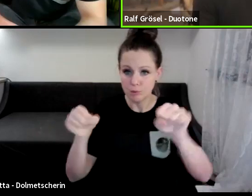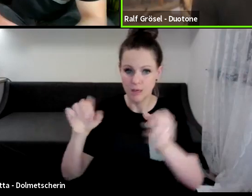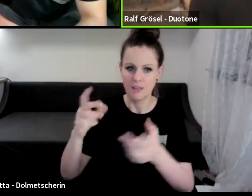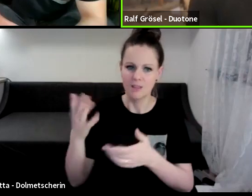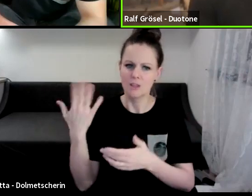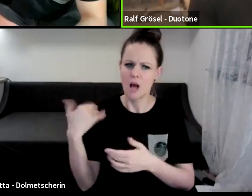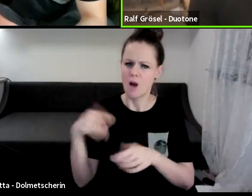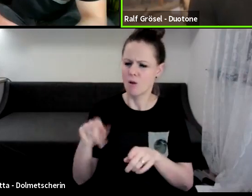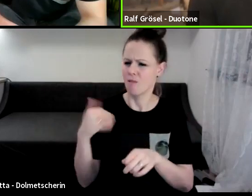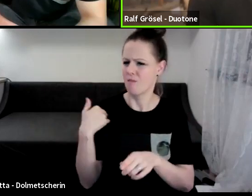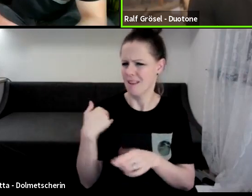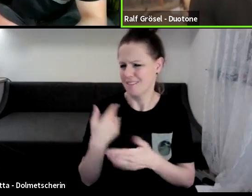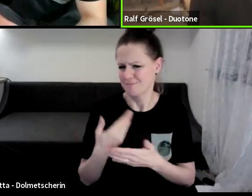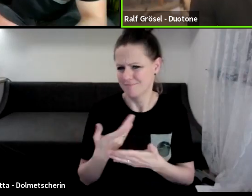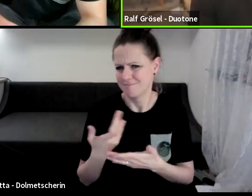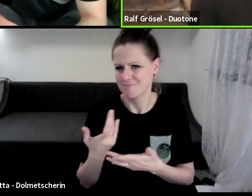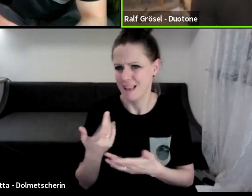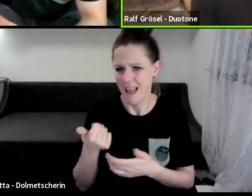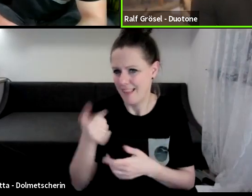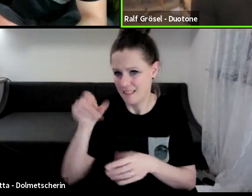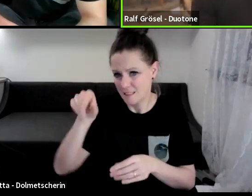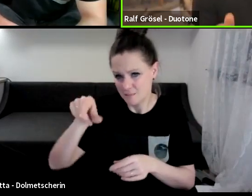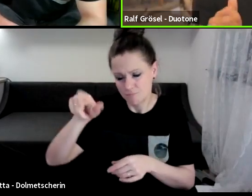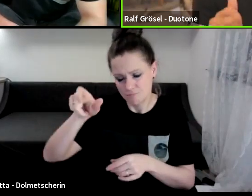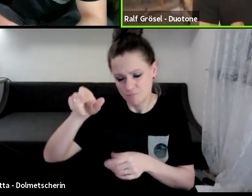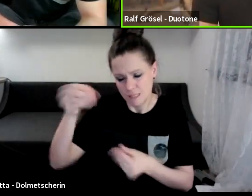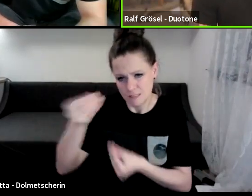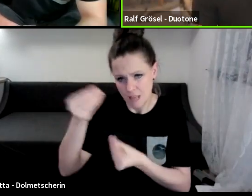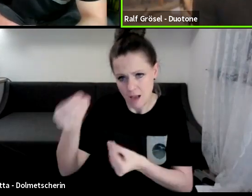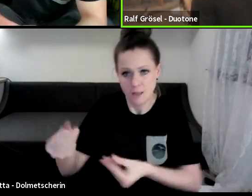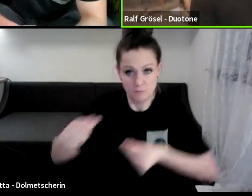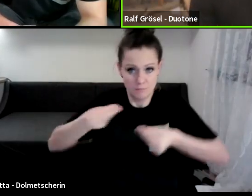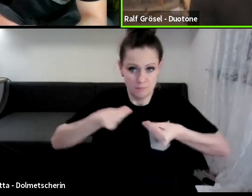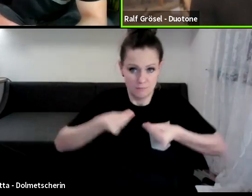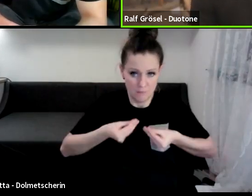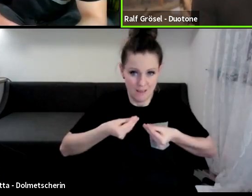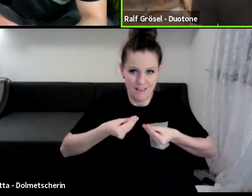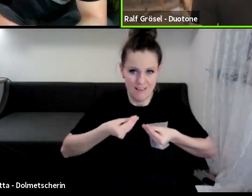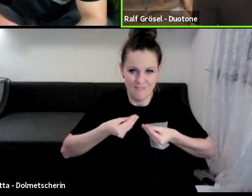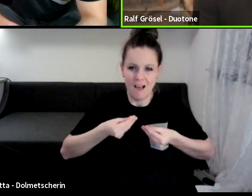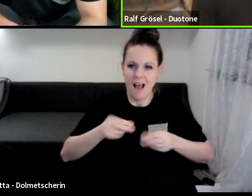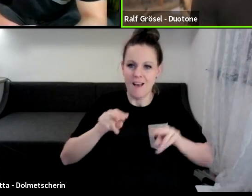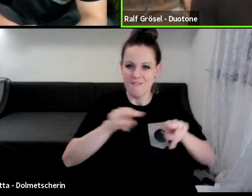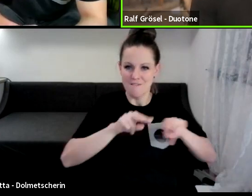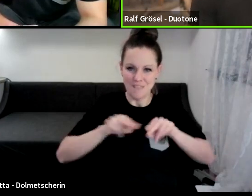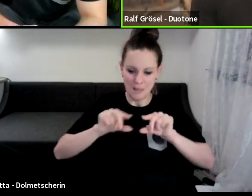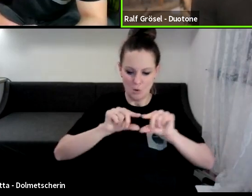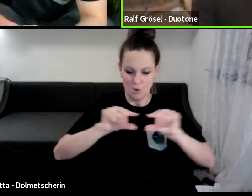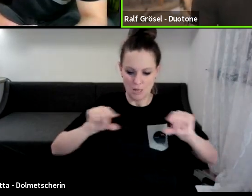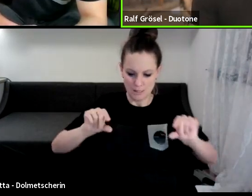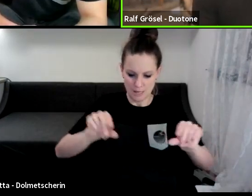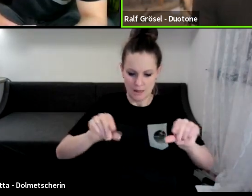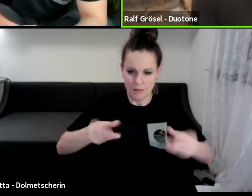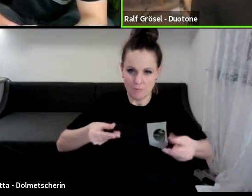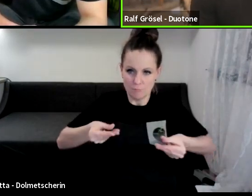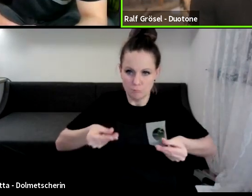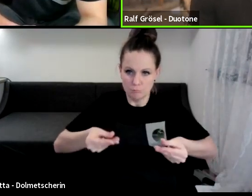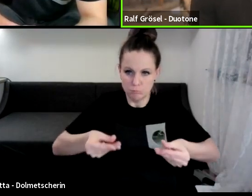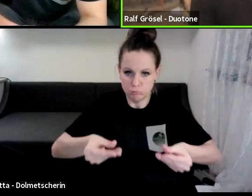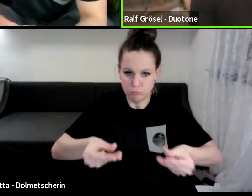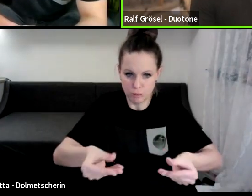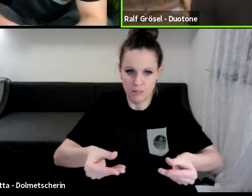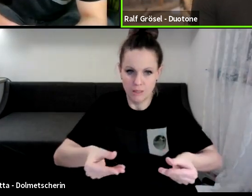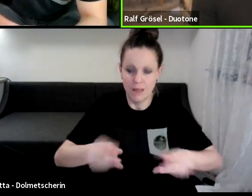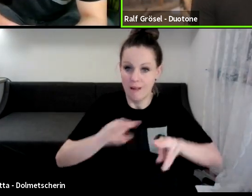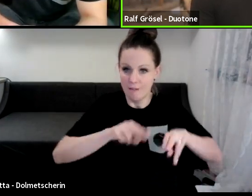damals, wird wahrscheinlich keiner mehr kennen. Und das haben wir abends in den Videorekorder reingeschoben, VHS-Kassette. Und haben in dem Moment, wo das Video zu